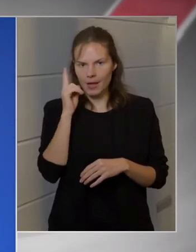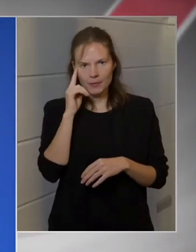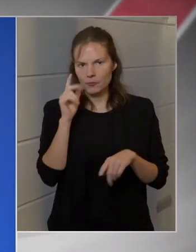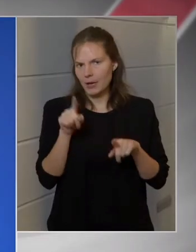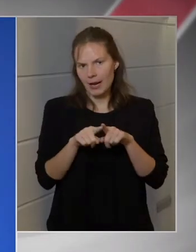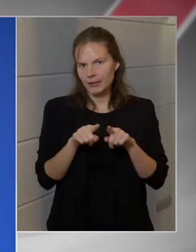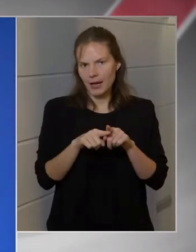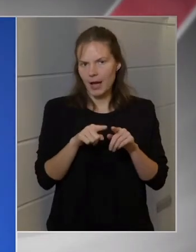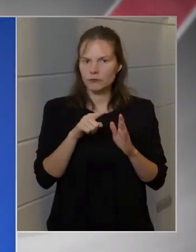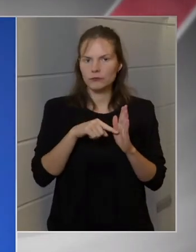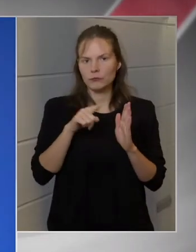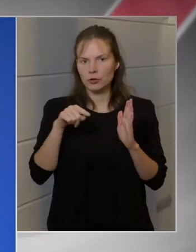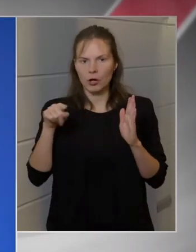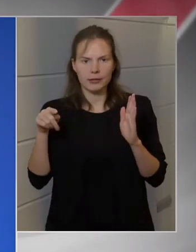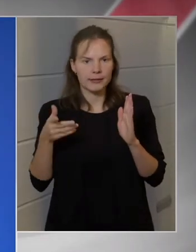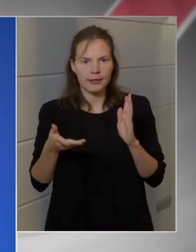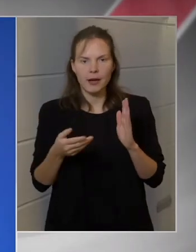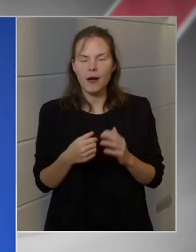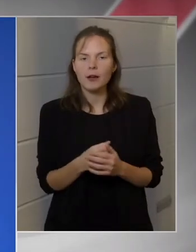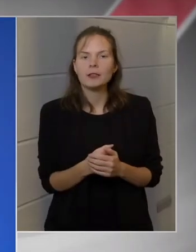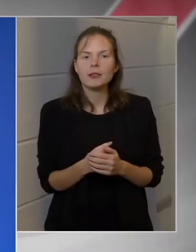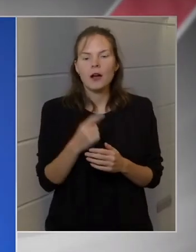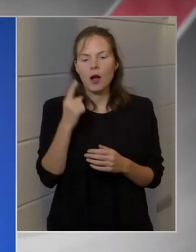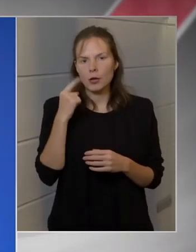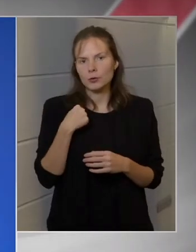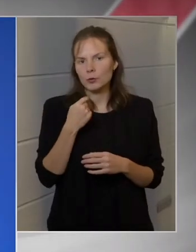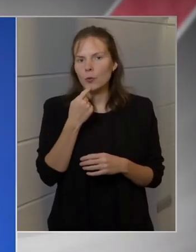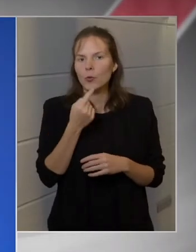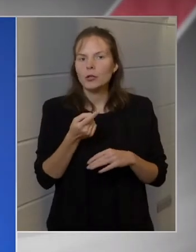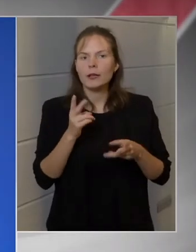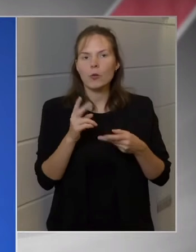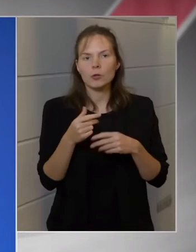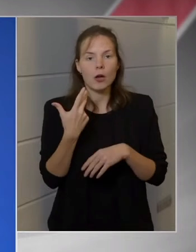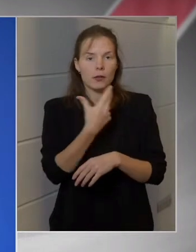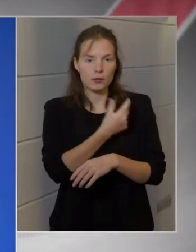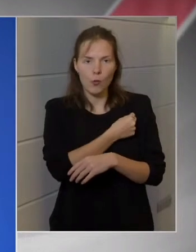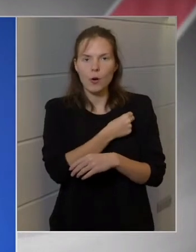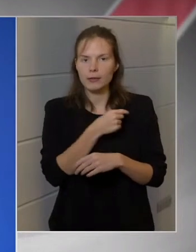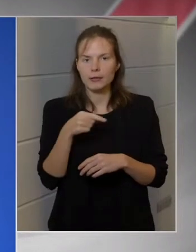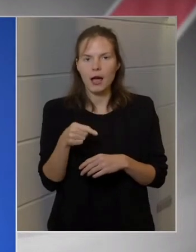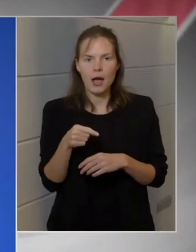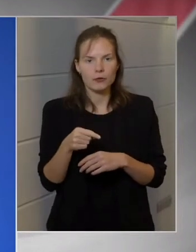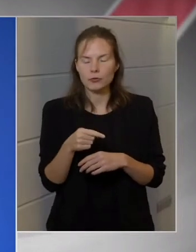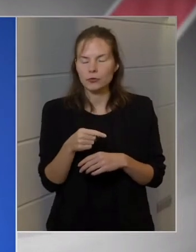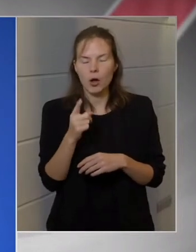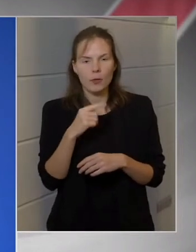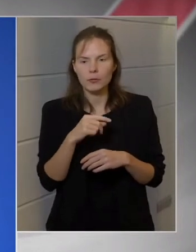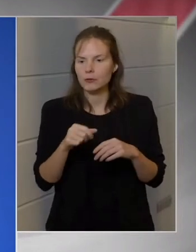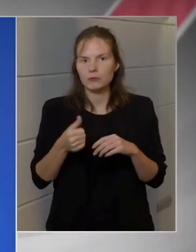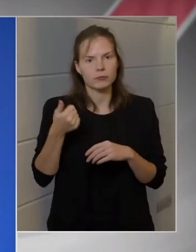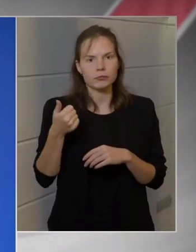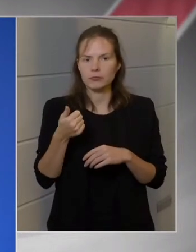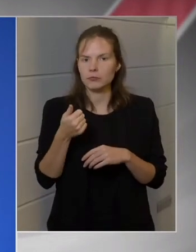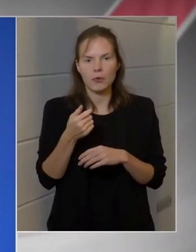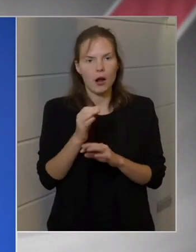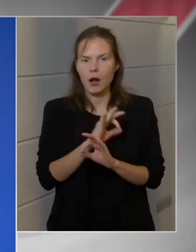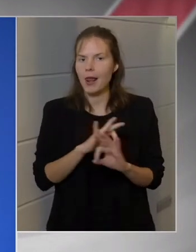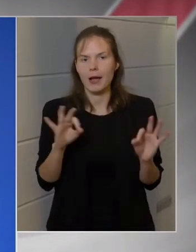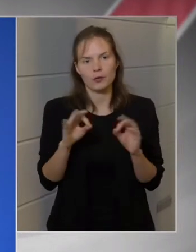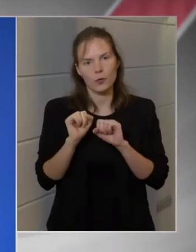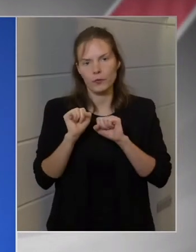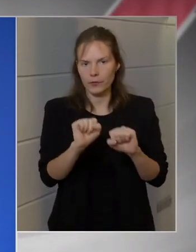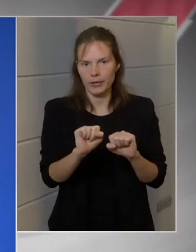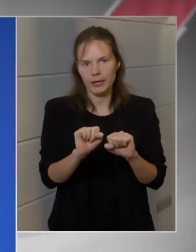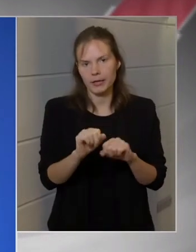statisztikát, de azt tudom csak mondani, hogy az oltás az, ami leginkább, leghatékonyabban megvéd a